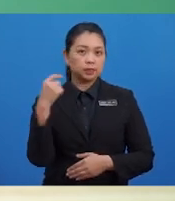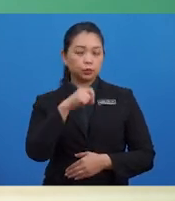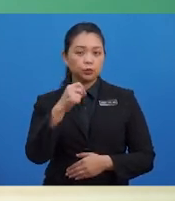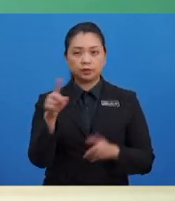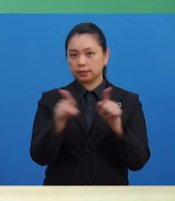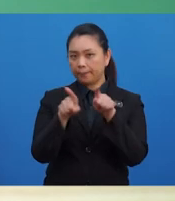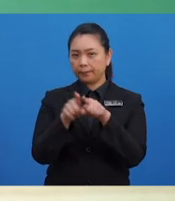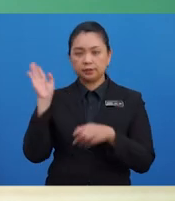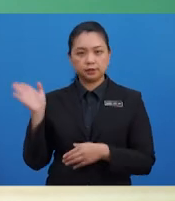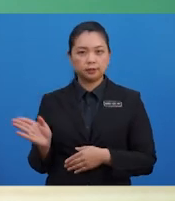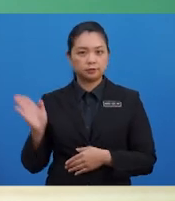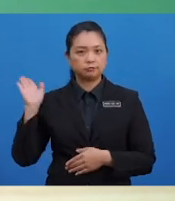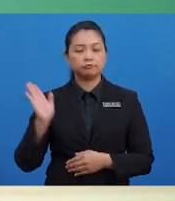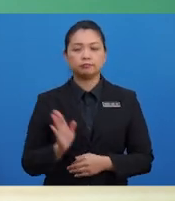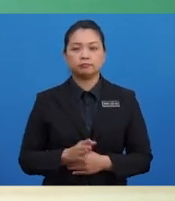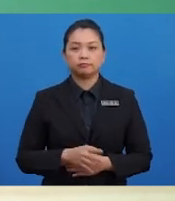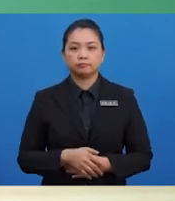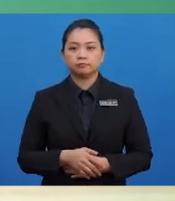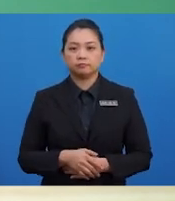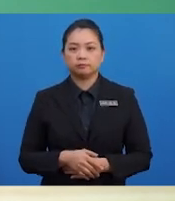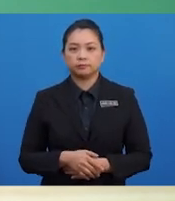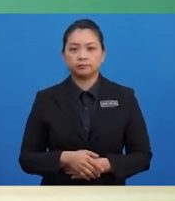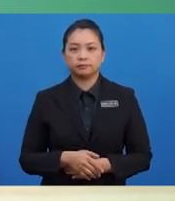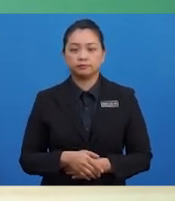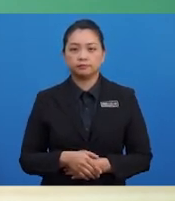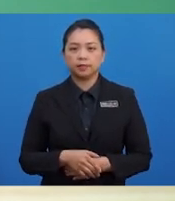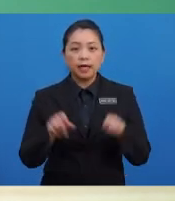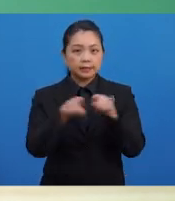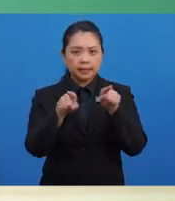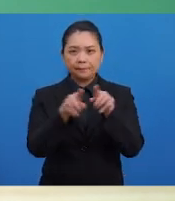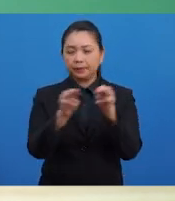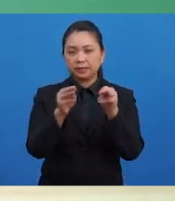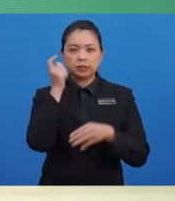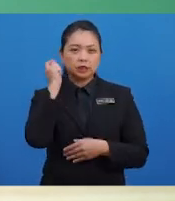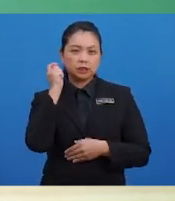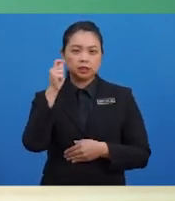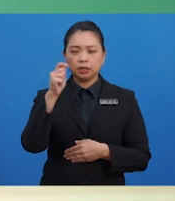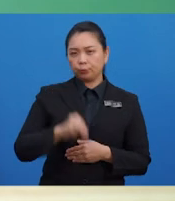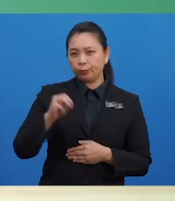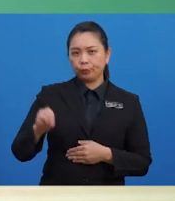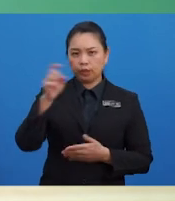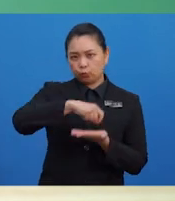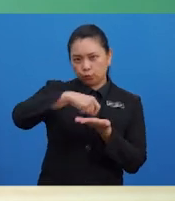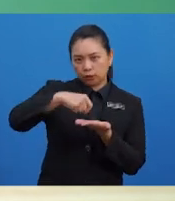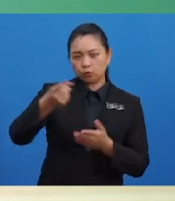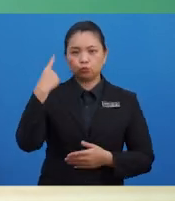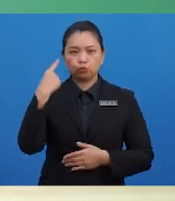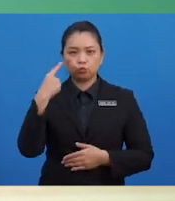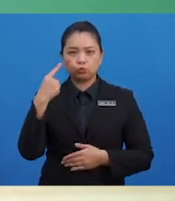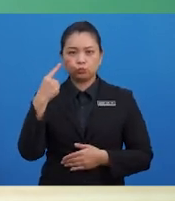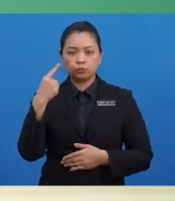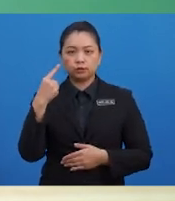ditunjukkan. Sama seperti tadi, murid-murid catatkan dahulu tarikh